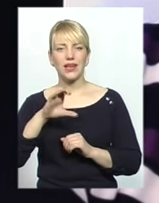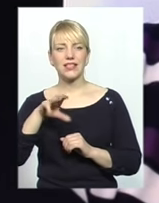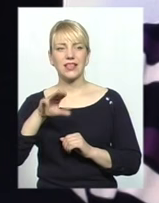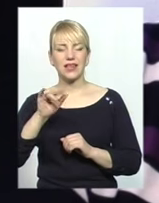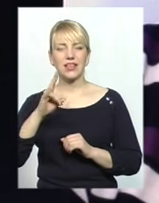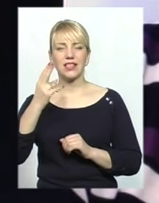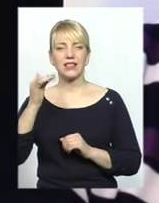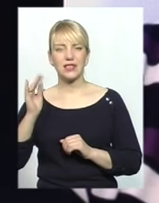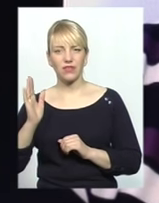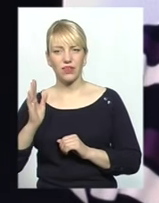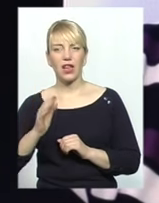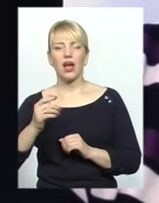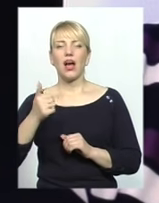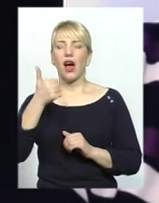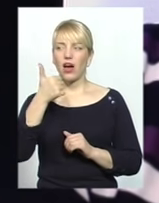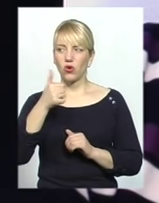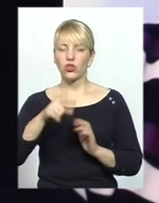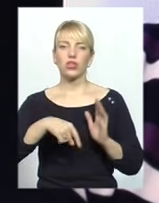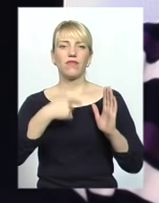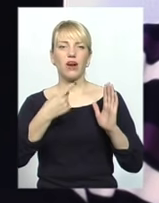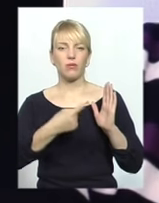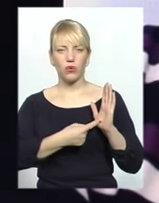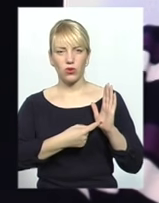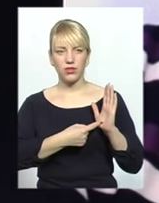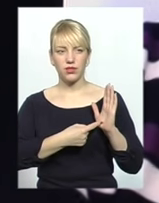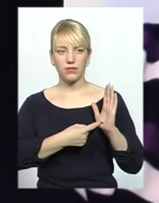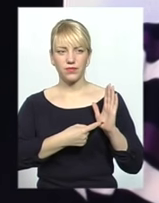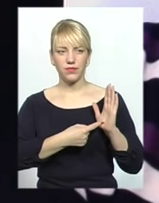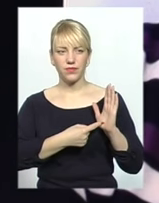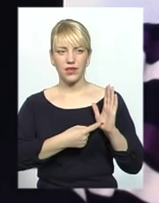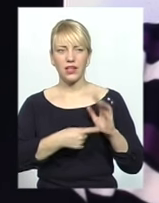Хороший вопрос. Глубокий.